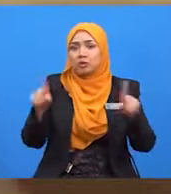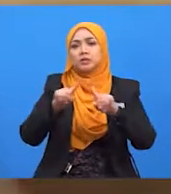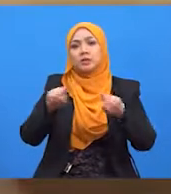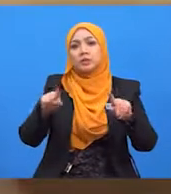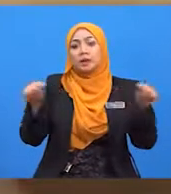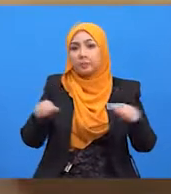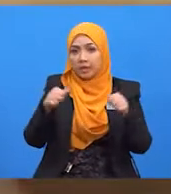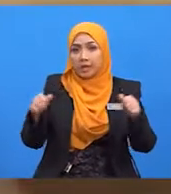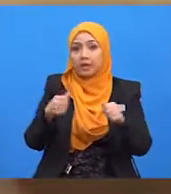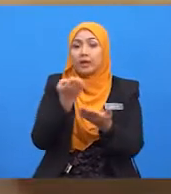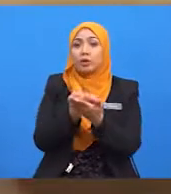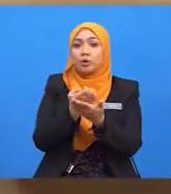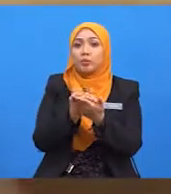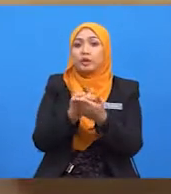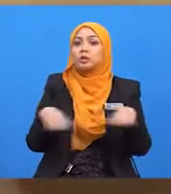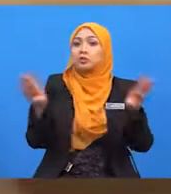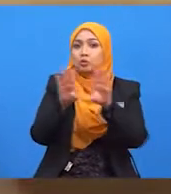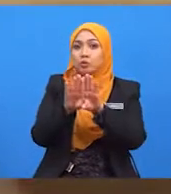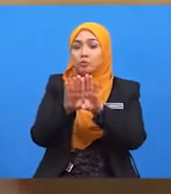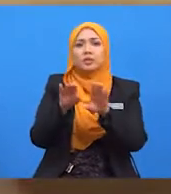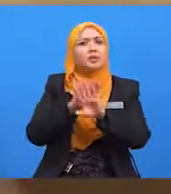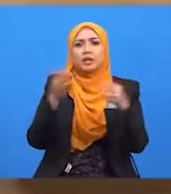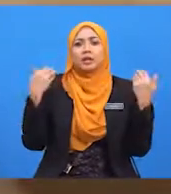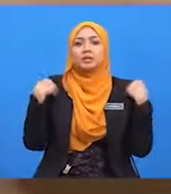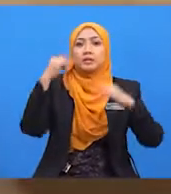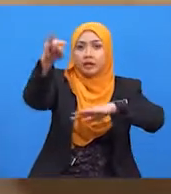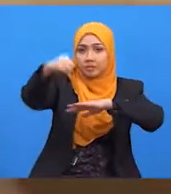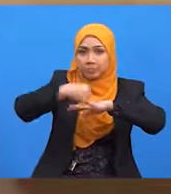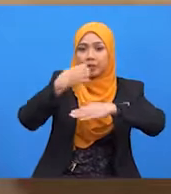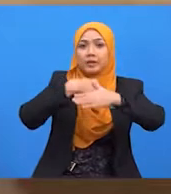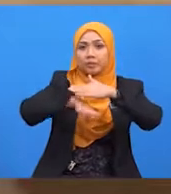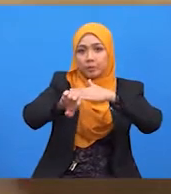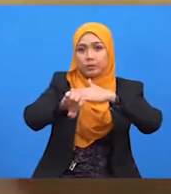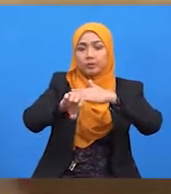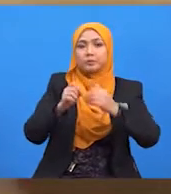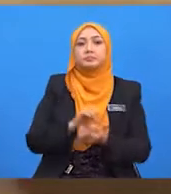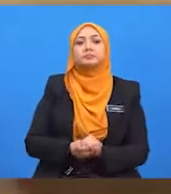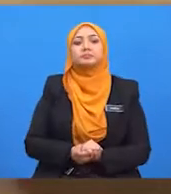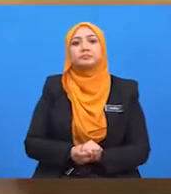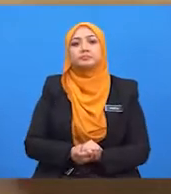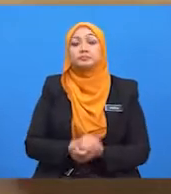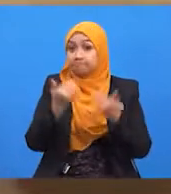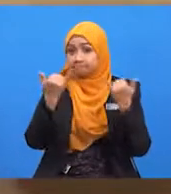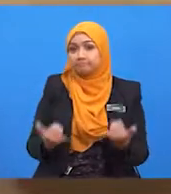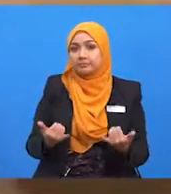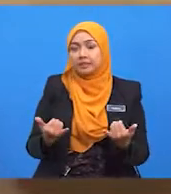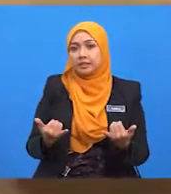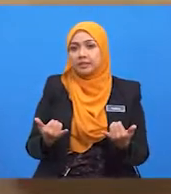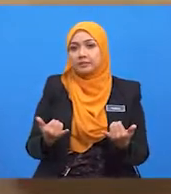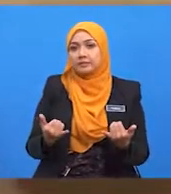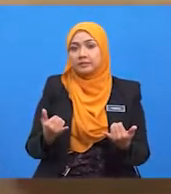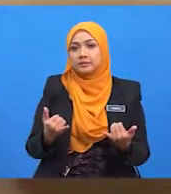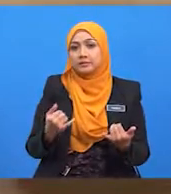negara B. Sekarang, mari kita lihat keadaan selepas perdahangan